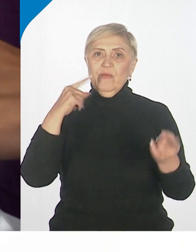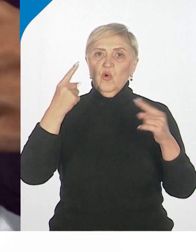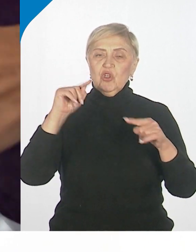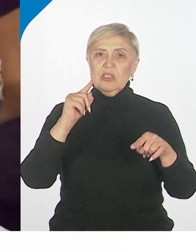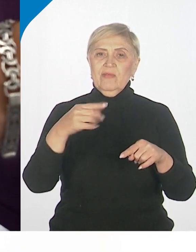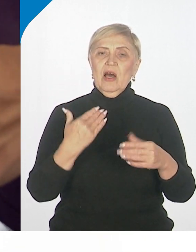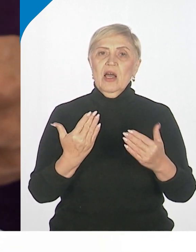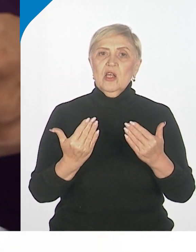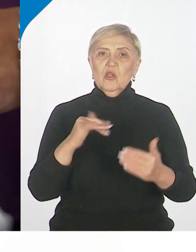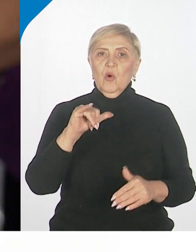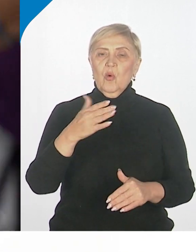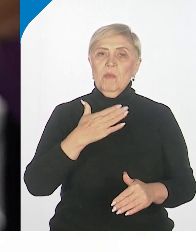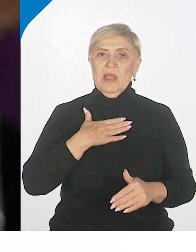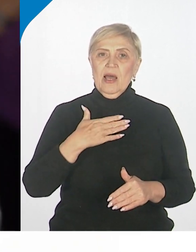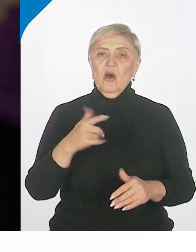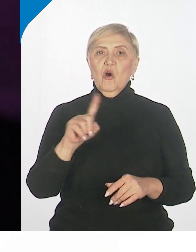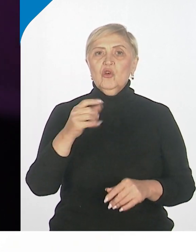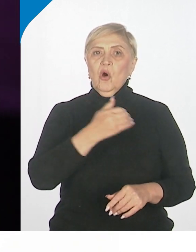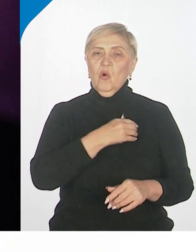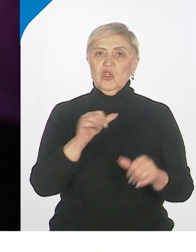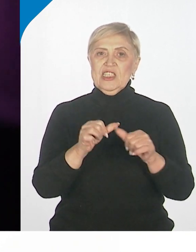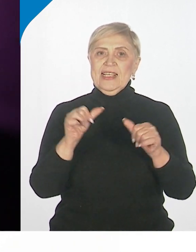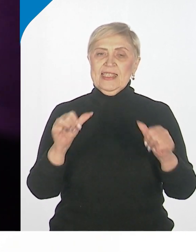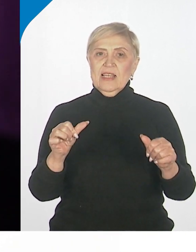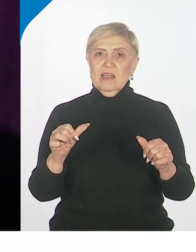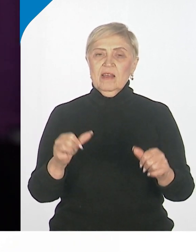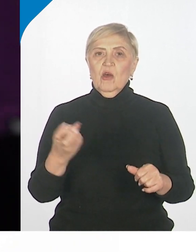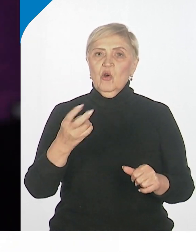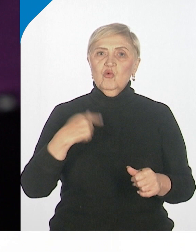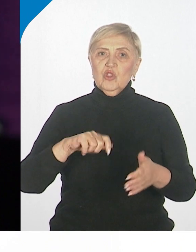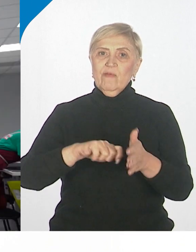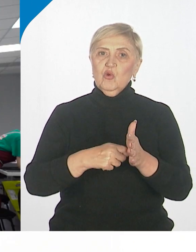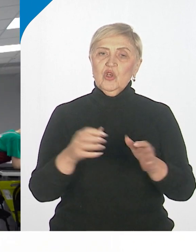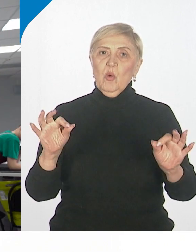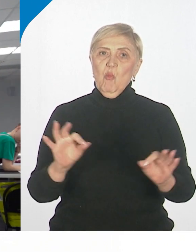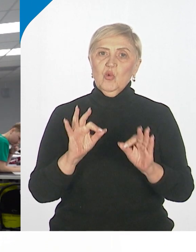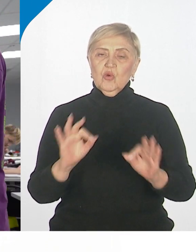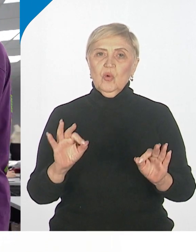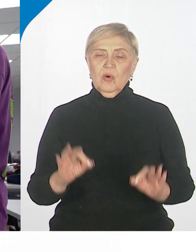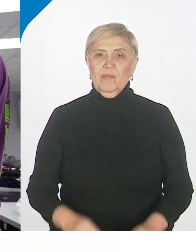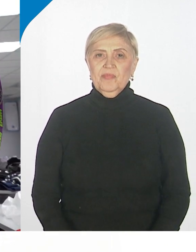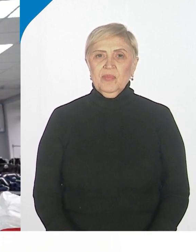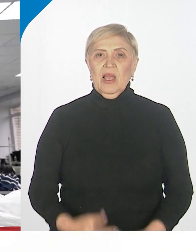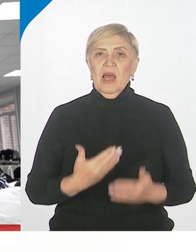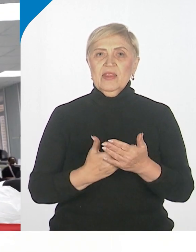нужно там создать что-то мне нужно включить музыку. Например